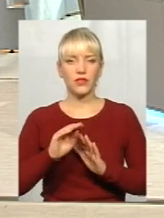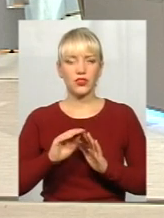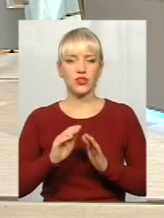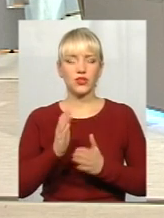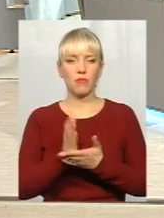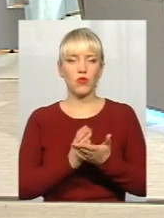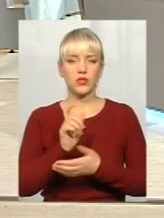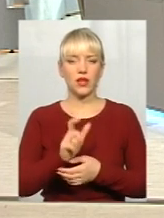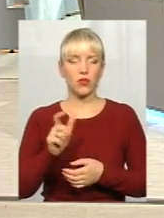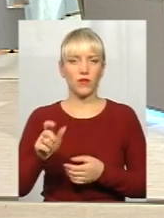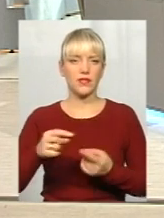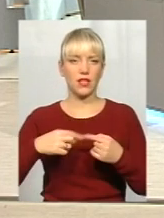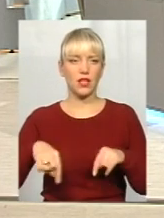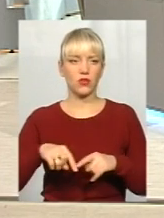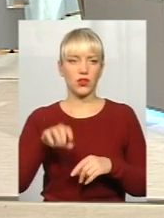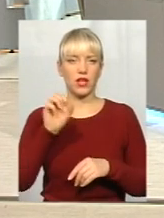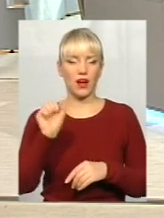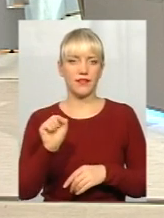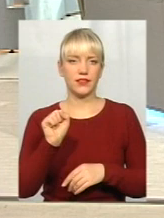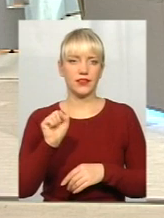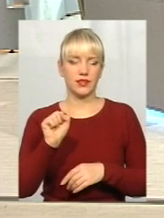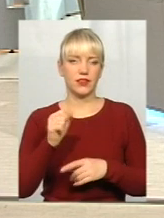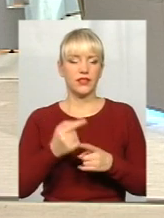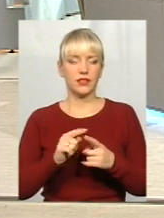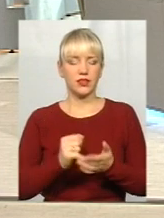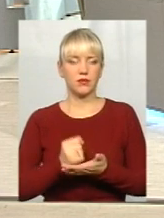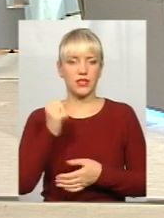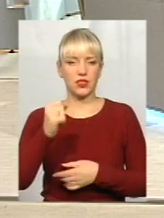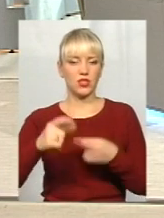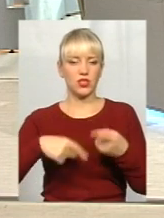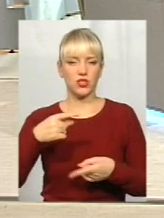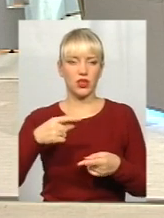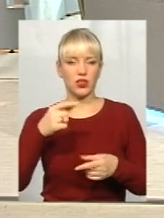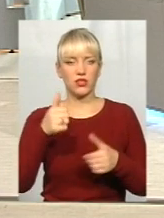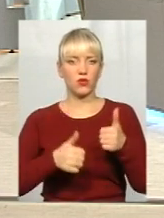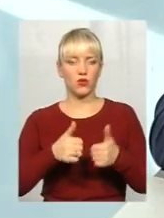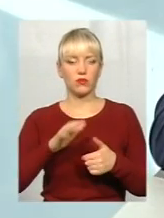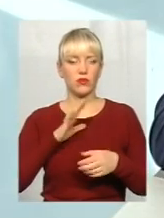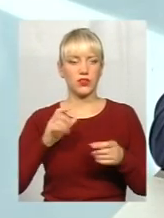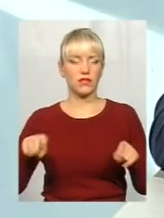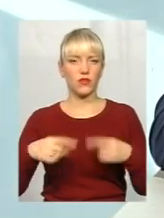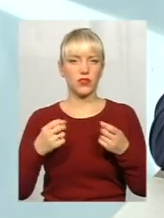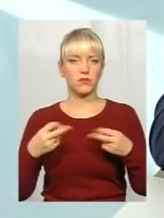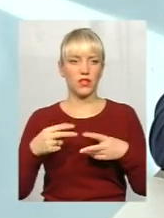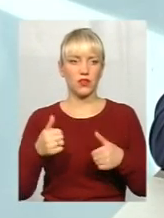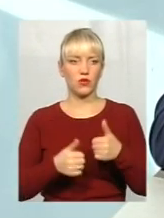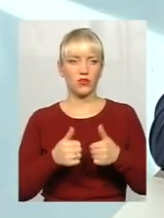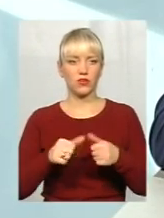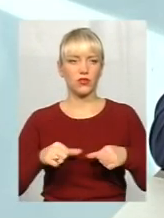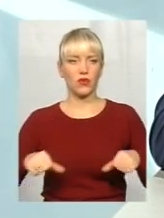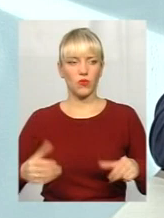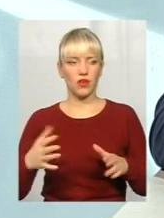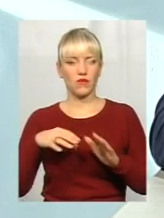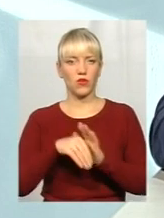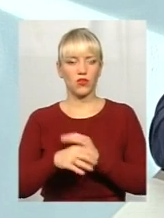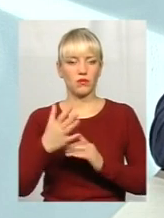категорії А призначали вже через конкурс. Це була створена спеціальна конкурсна комісія, в яку входили 5 представників